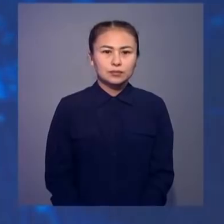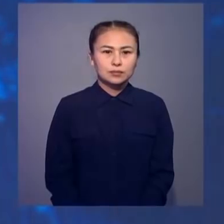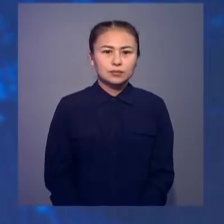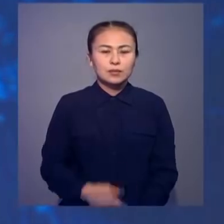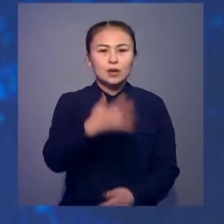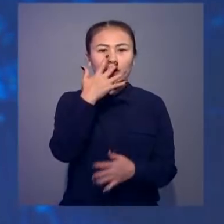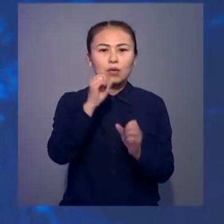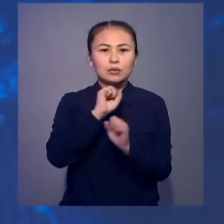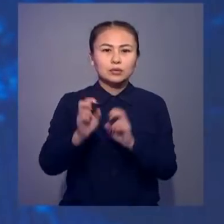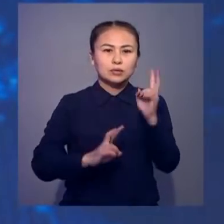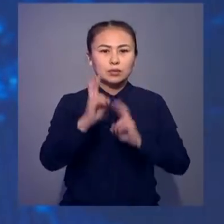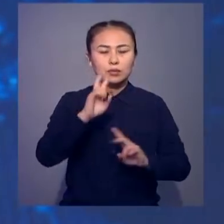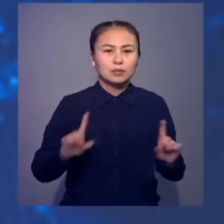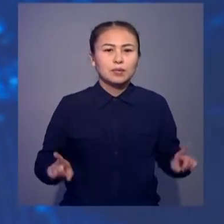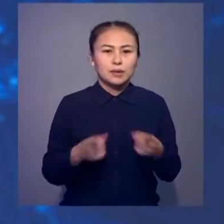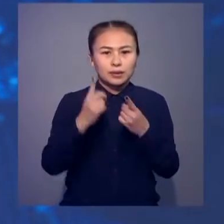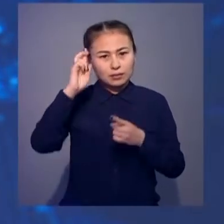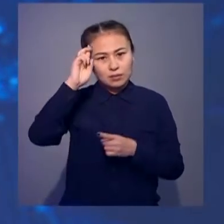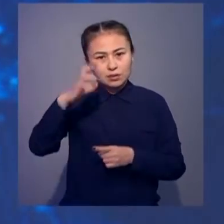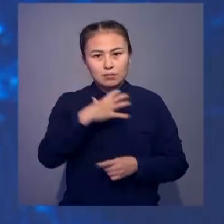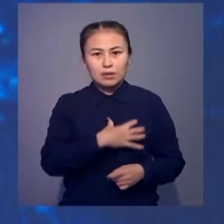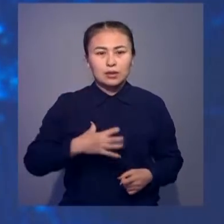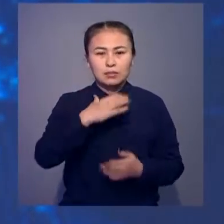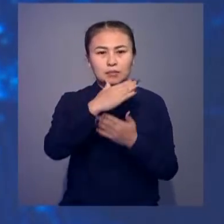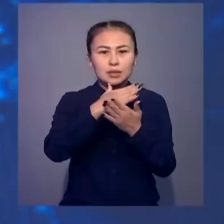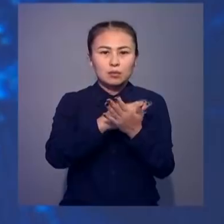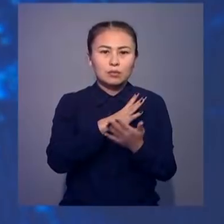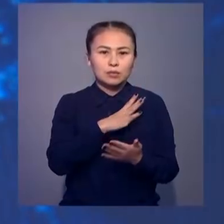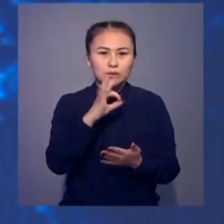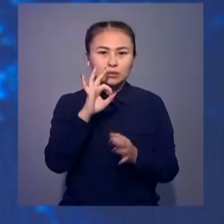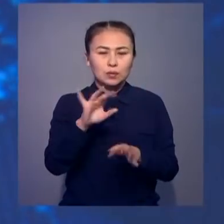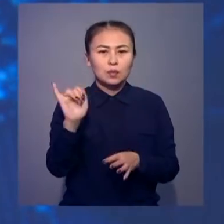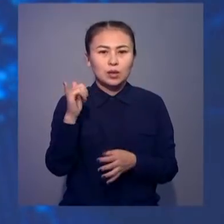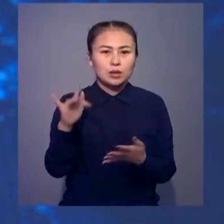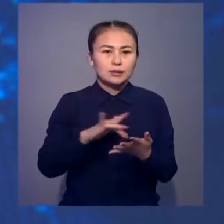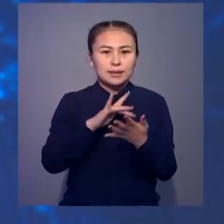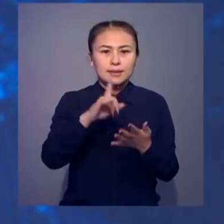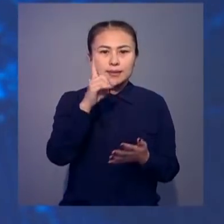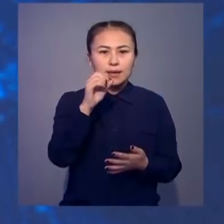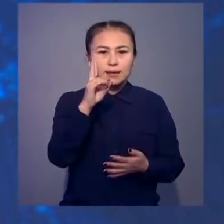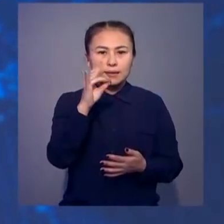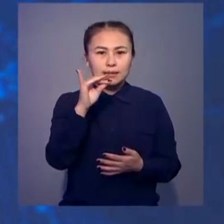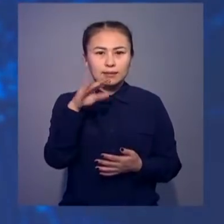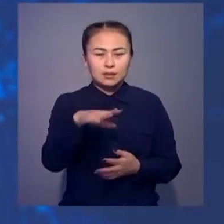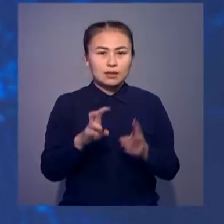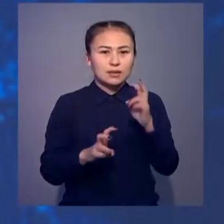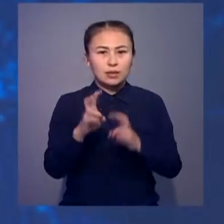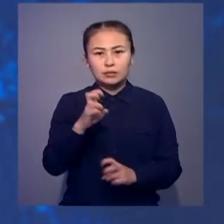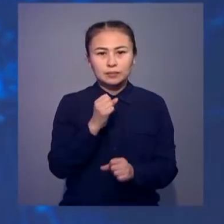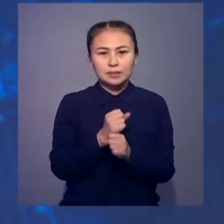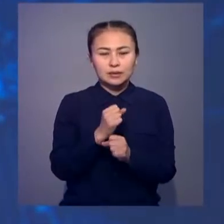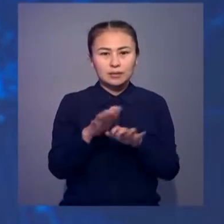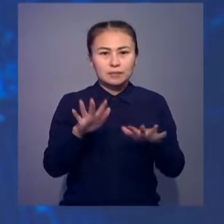Ұлтты қорғаныз өнеркәсіпін дауынты мемлекеттің маңызы бағыттарының бір болу өтеесі. Орал ғаласындағы зенет сауытында болған